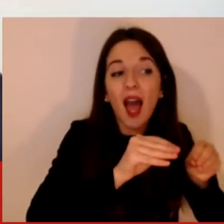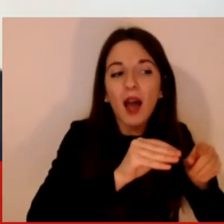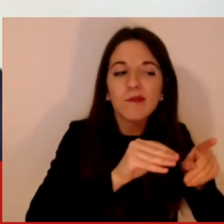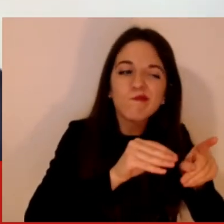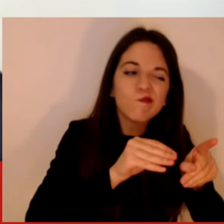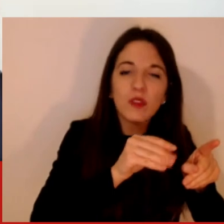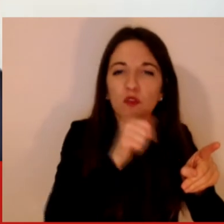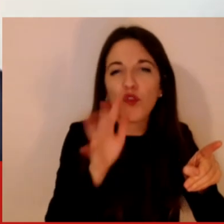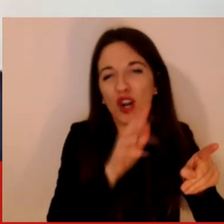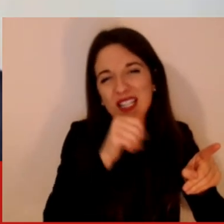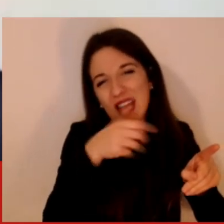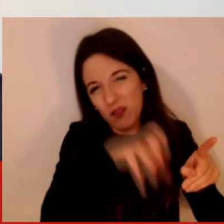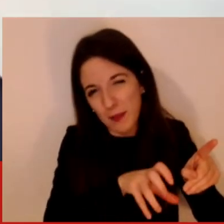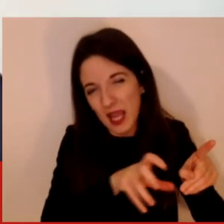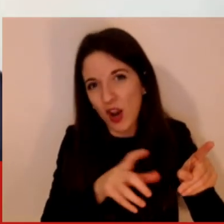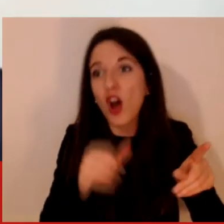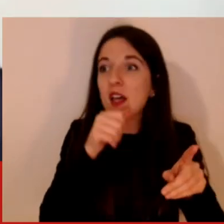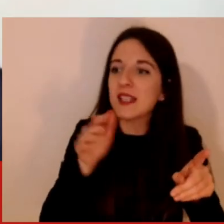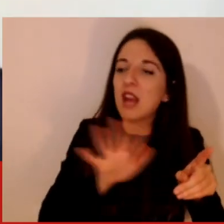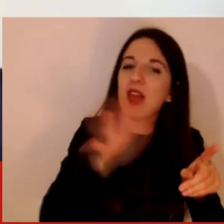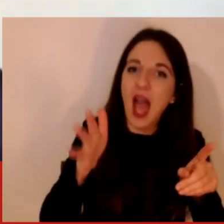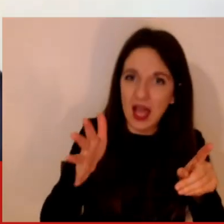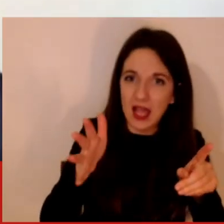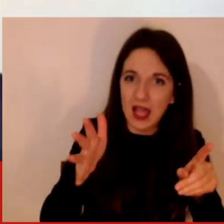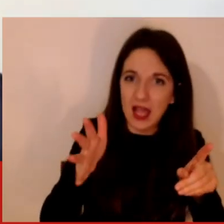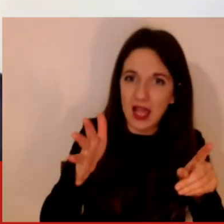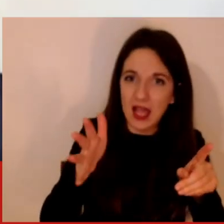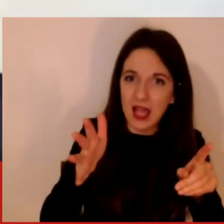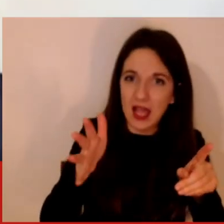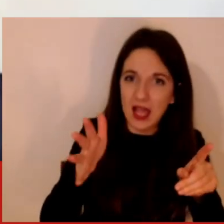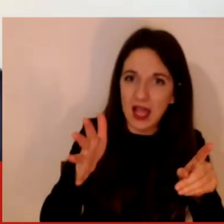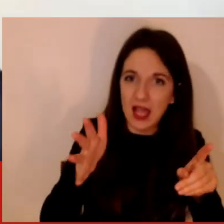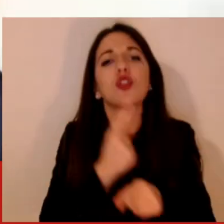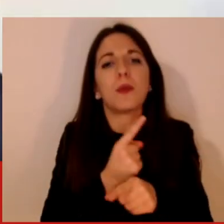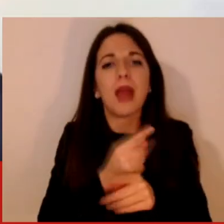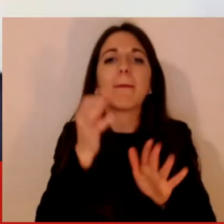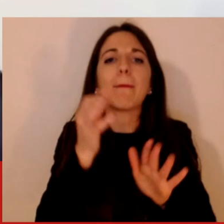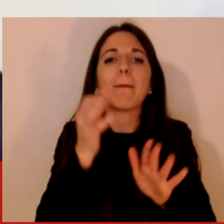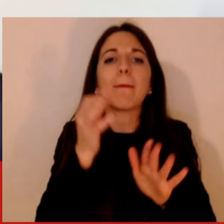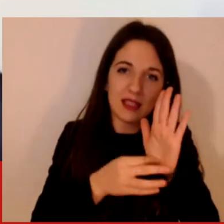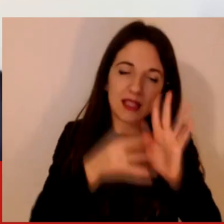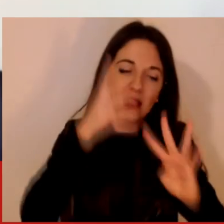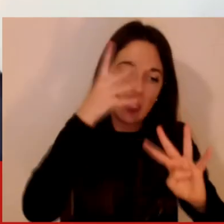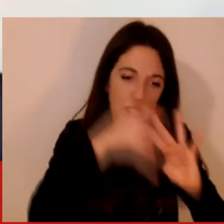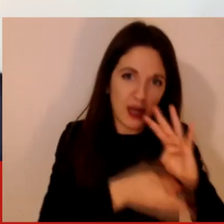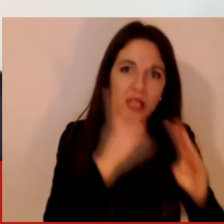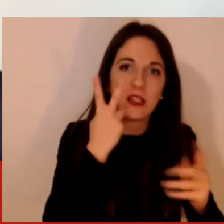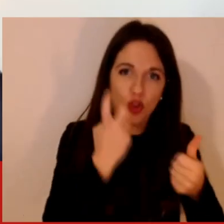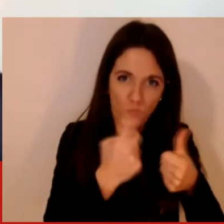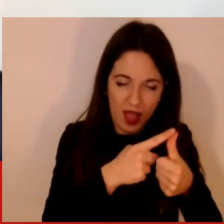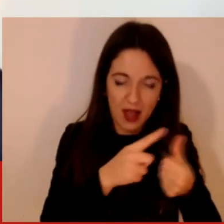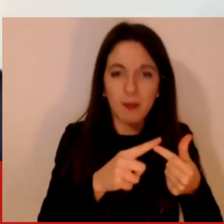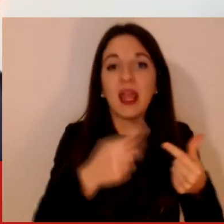che siano appunto trasparenti, che siano privacy preserving, che ci aiutino in qualche modo a